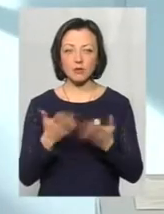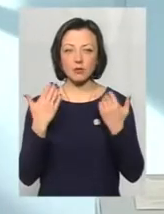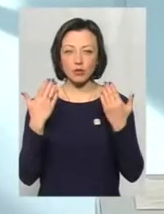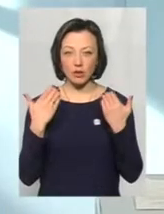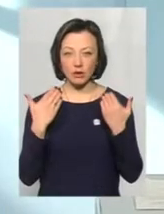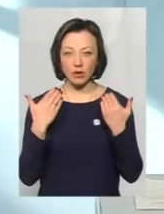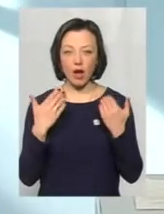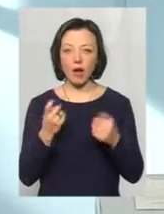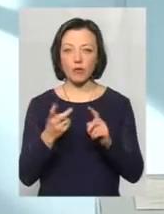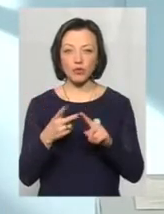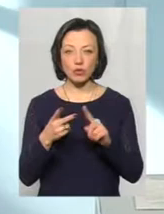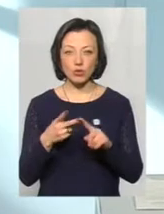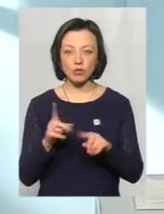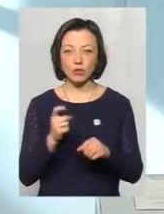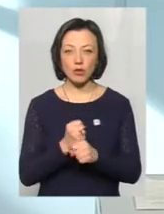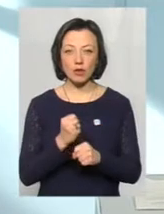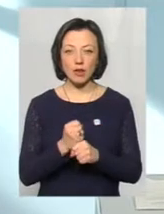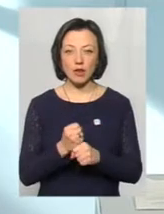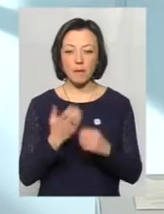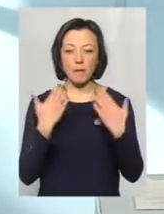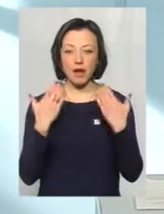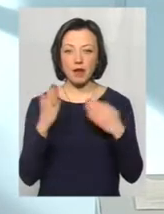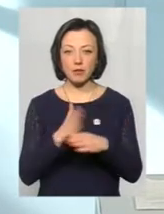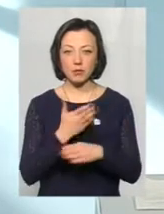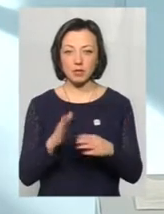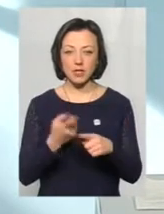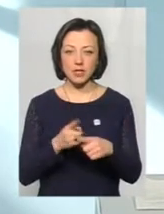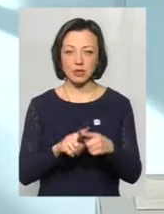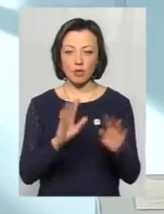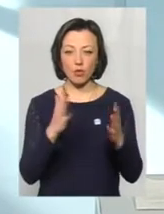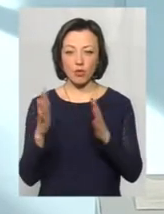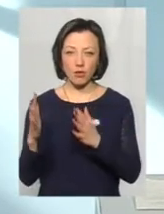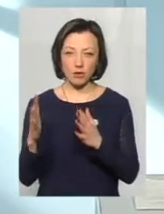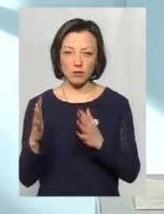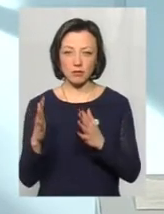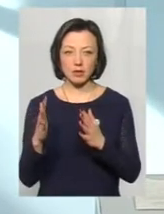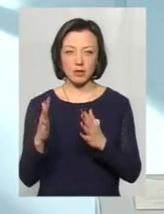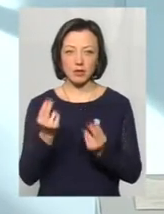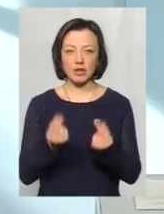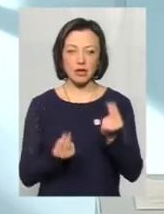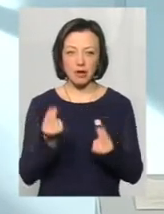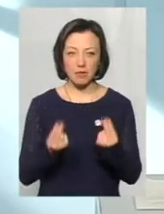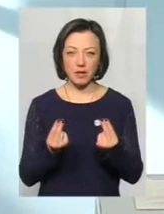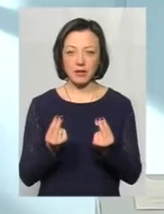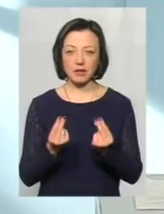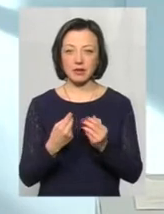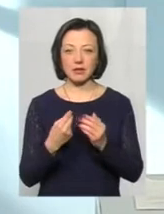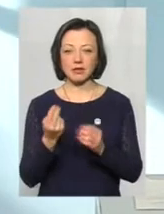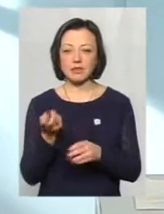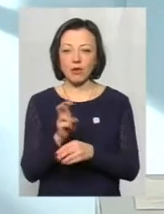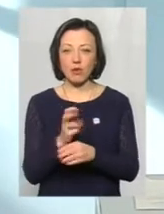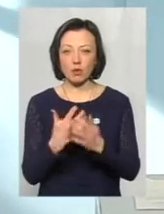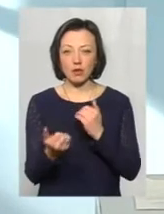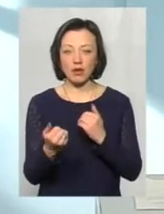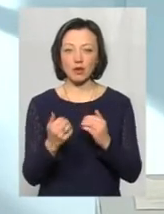відпочинок, а по-друге, щоб вони робили перерви між цими іграми і заходили періодично